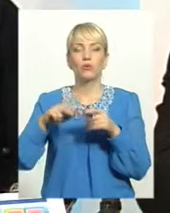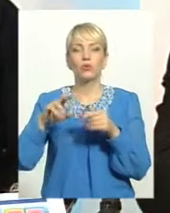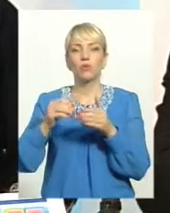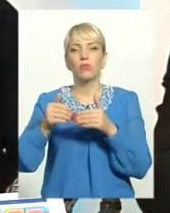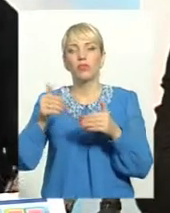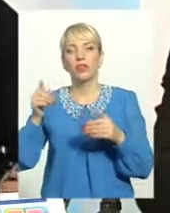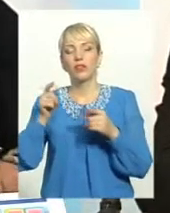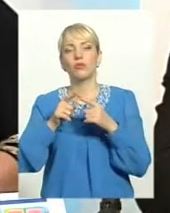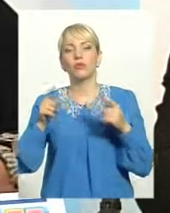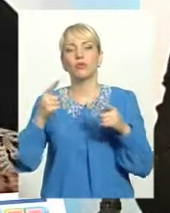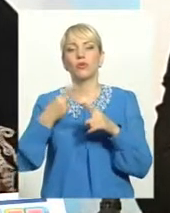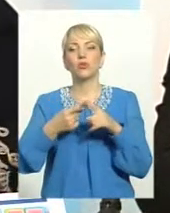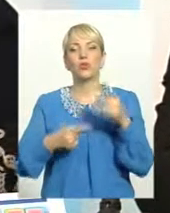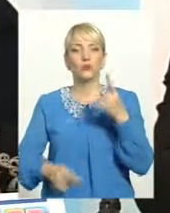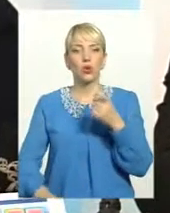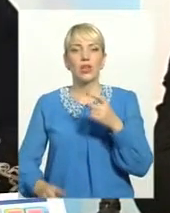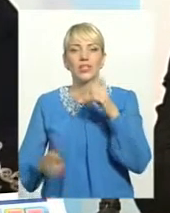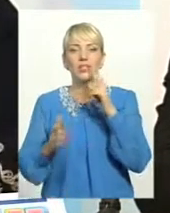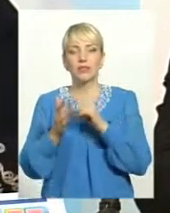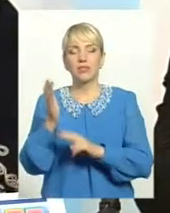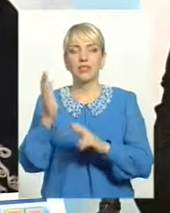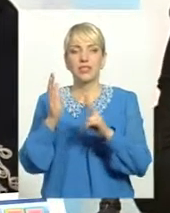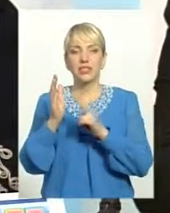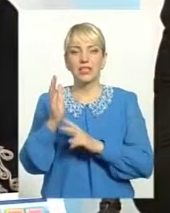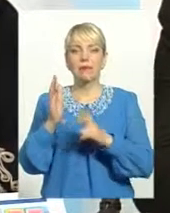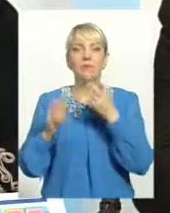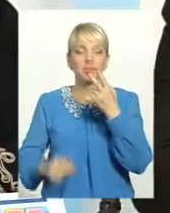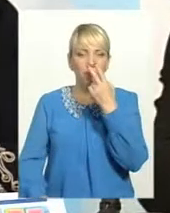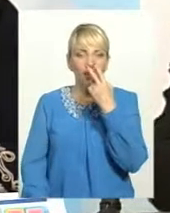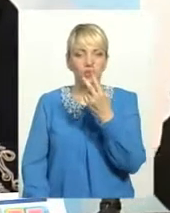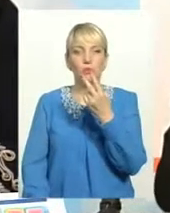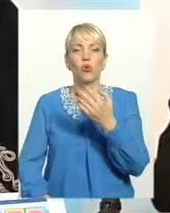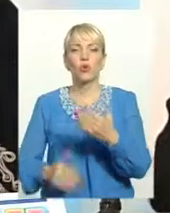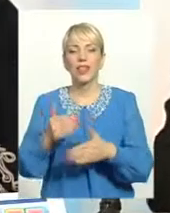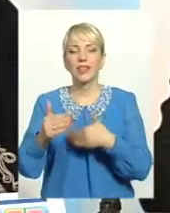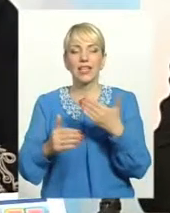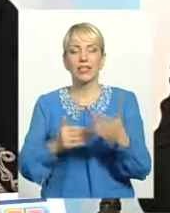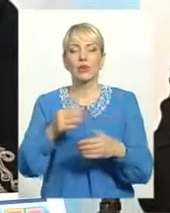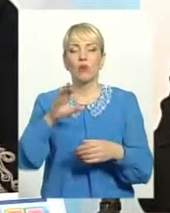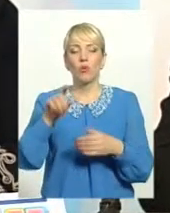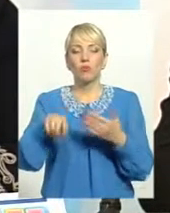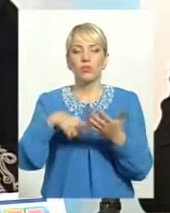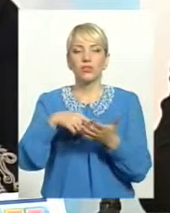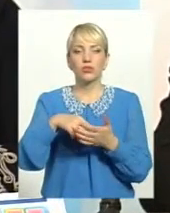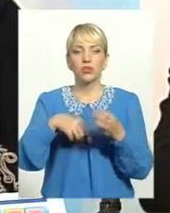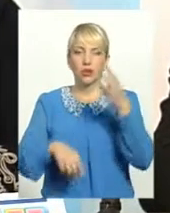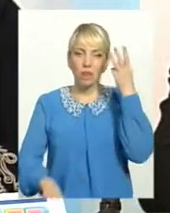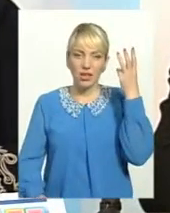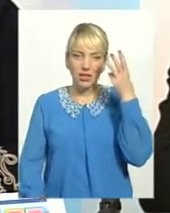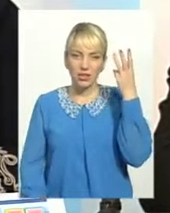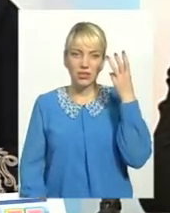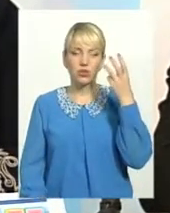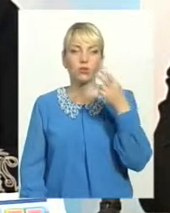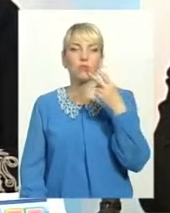177. З місяця в місяць йде. Ми вже так бачимо тенденцію по місту Хмельницькому тільки біля 600